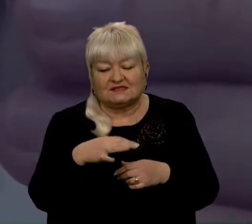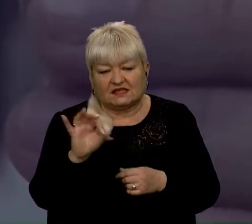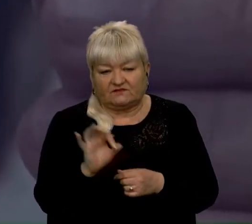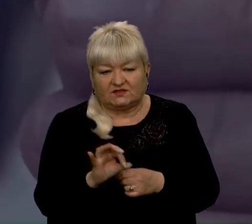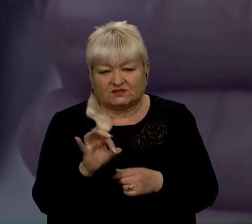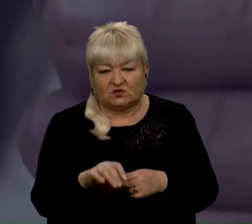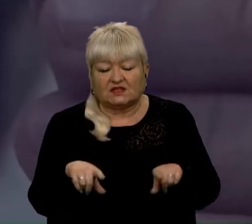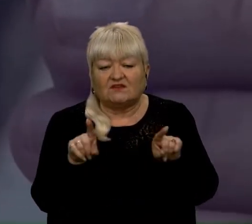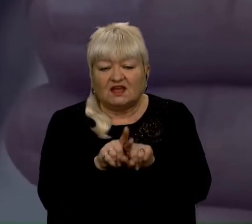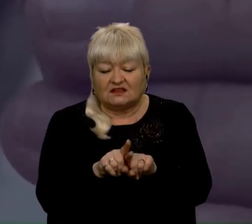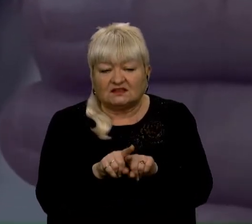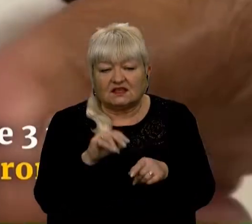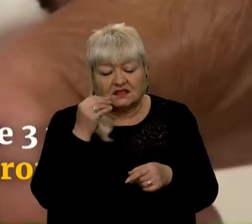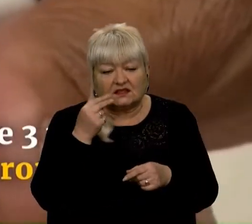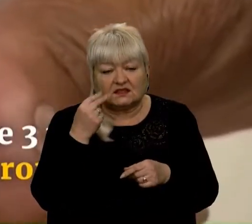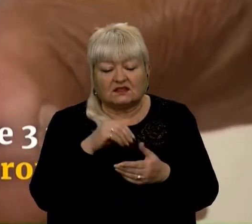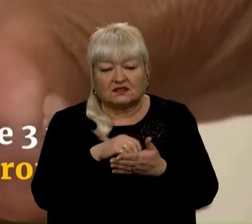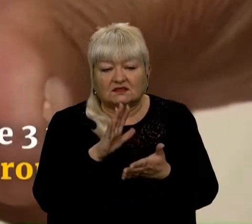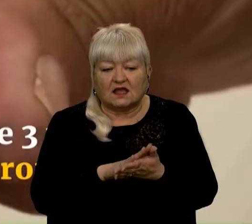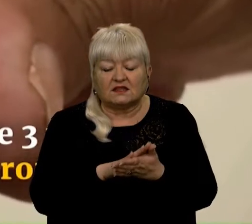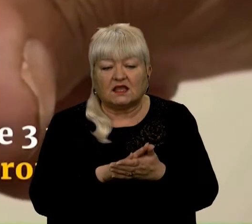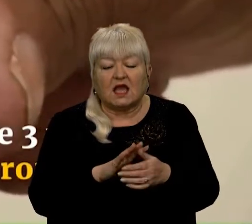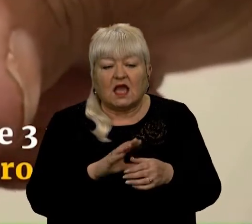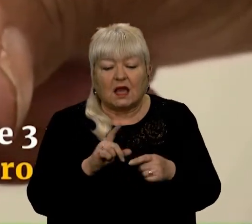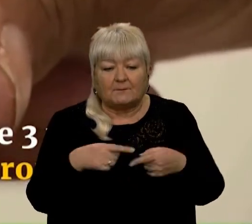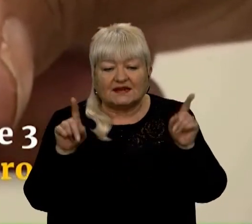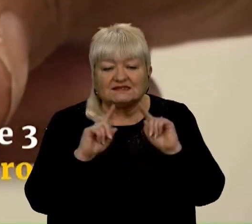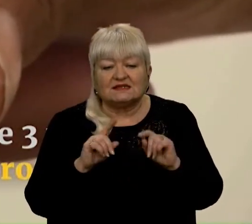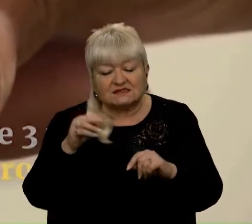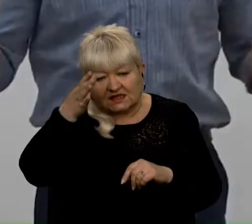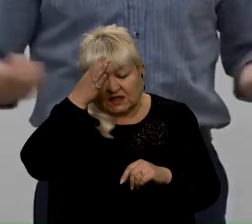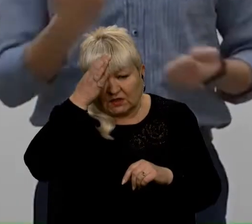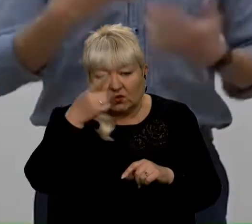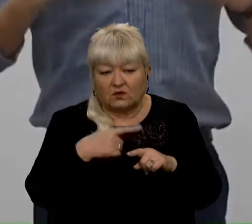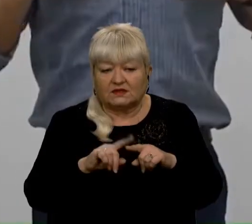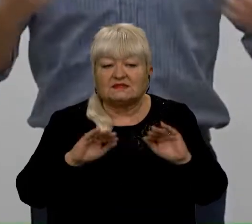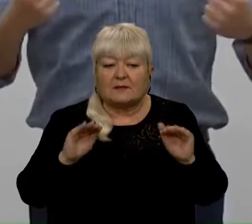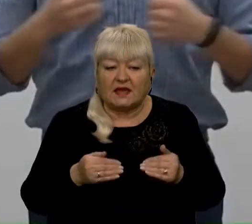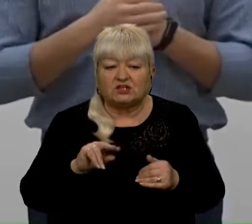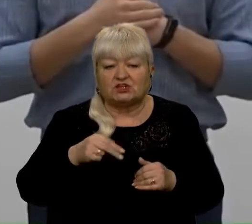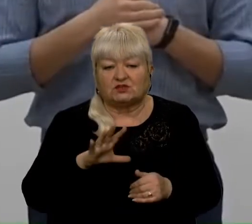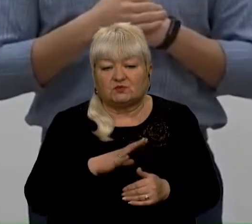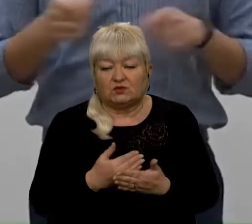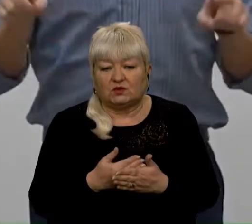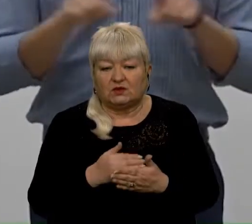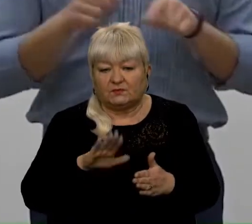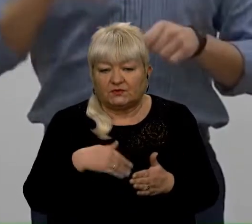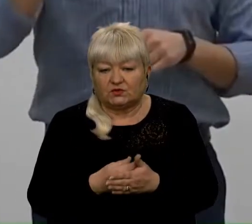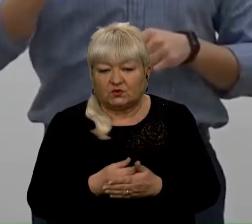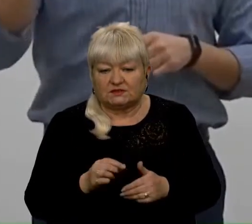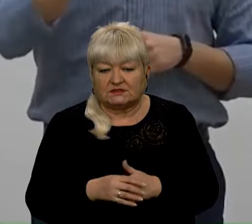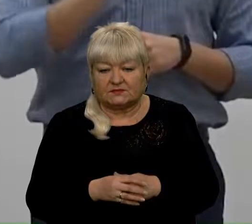Такі дані останніх випробувань бразильських науковців, а це менше, ніж заявляли досі. Та й, за словами самого Степанова,